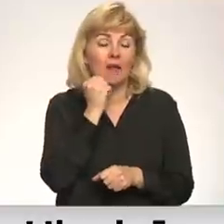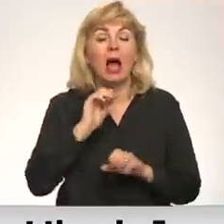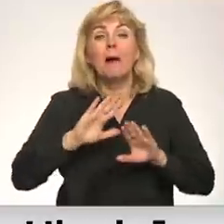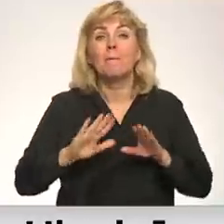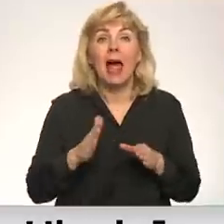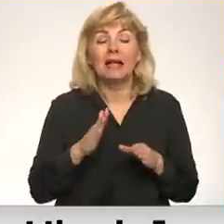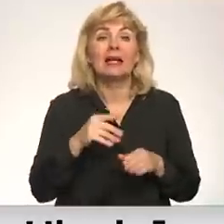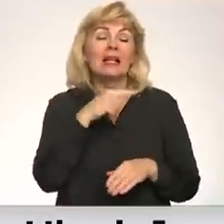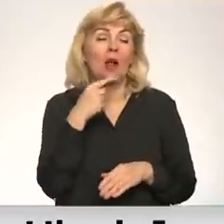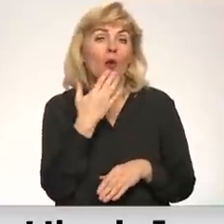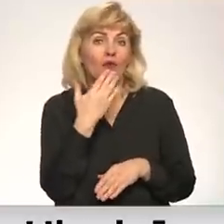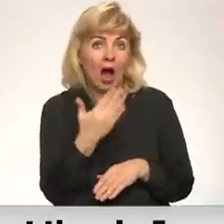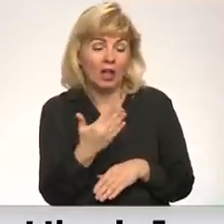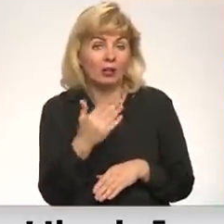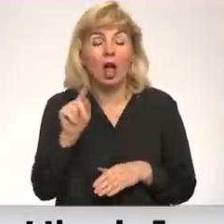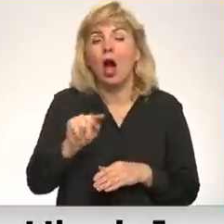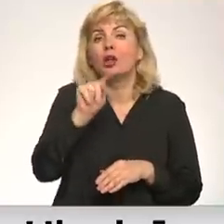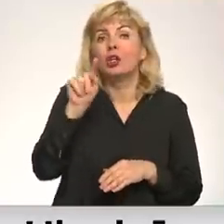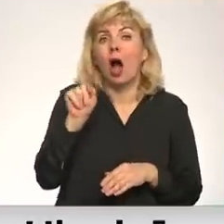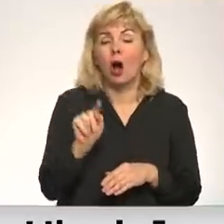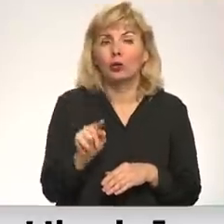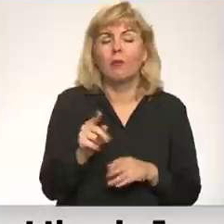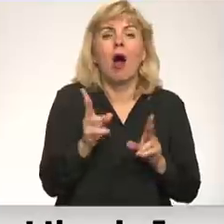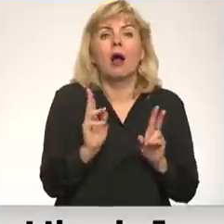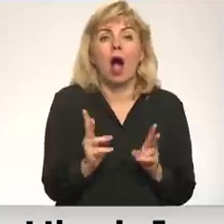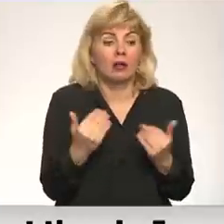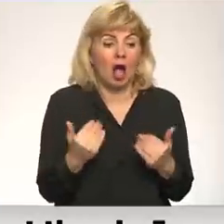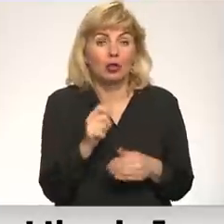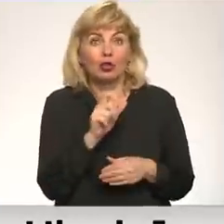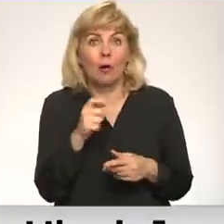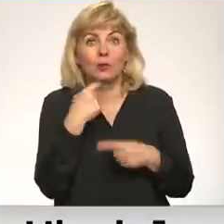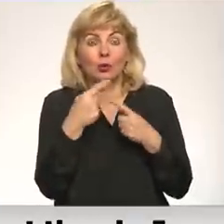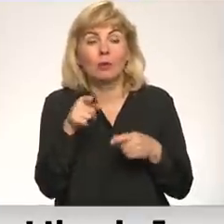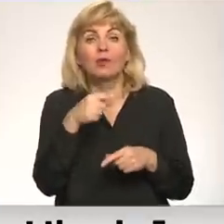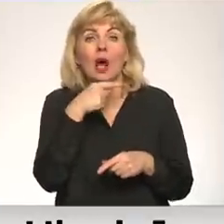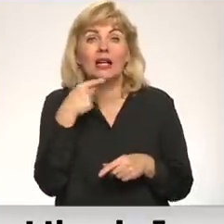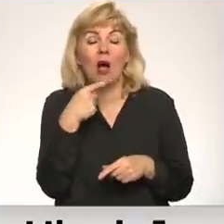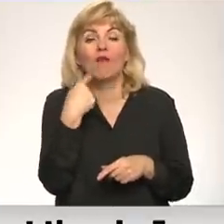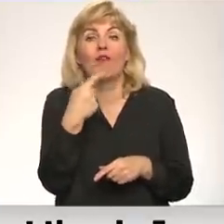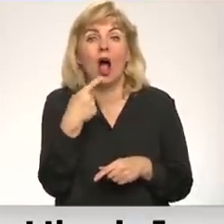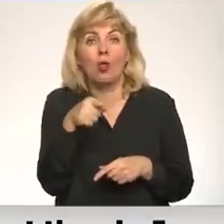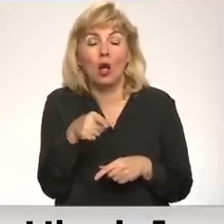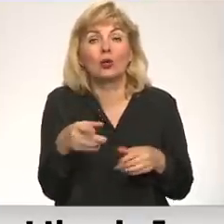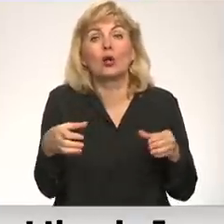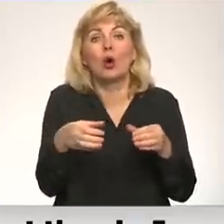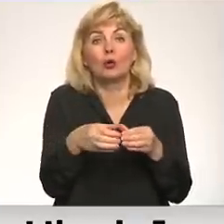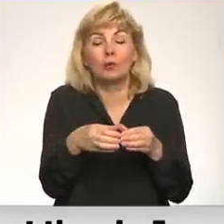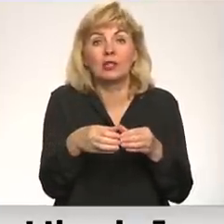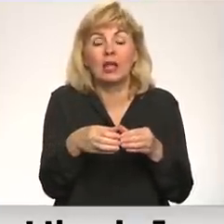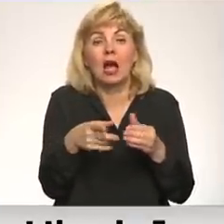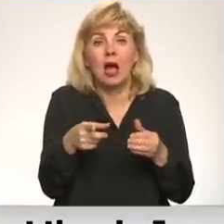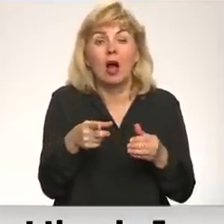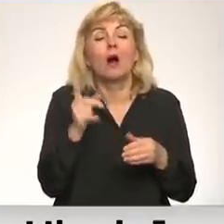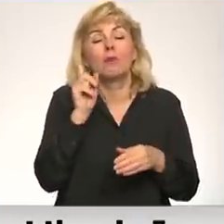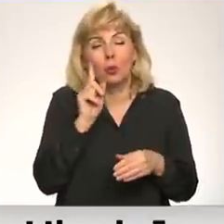šie krievalodīgie. Un jautājums ir par to, kā mēs šobrīd runāsim ar šo krievalodīgo grupu. No vienas puses,